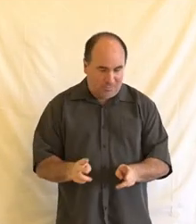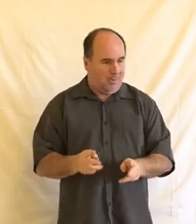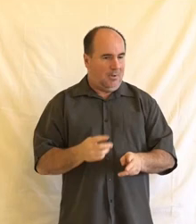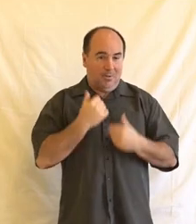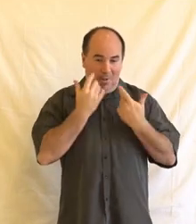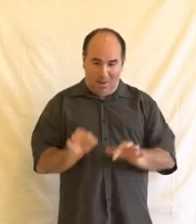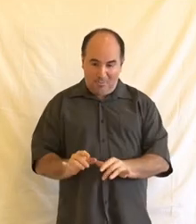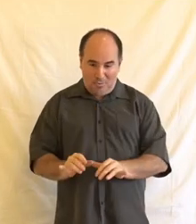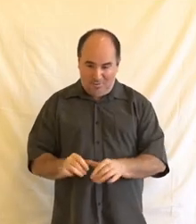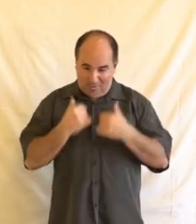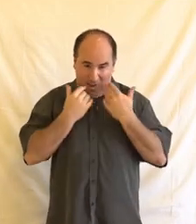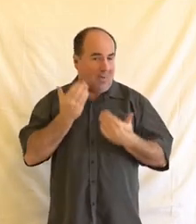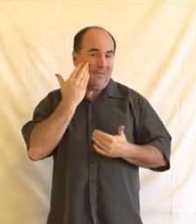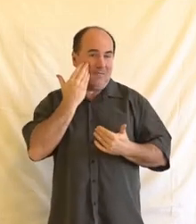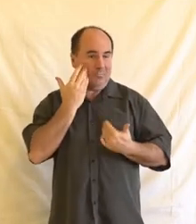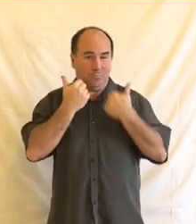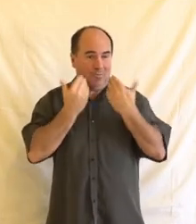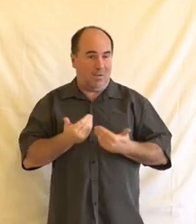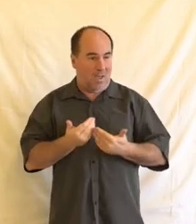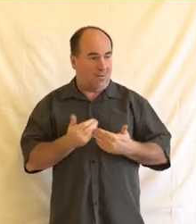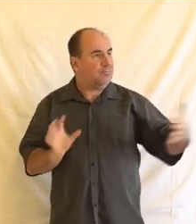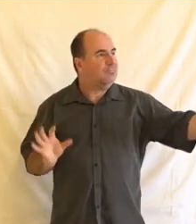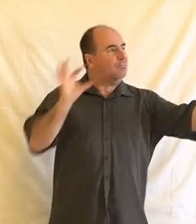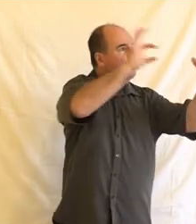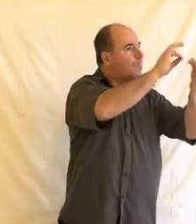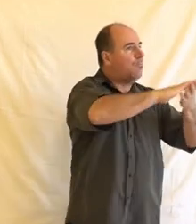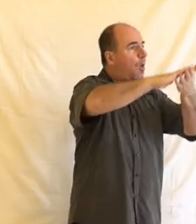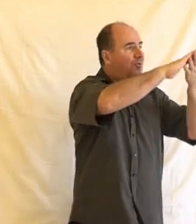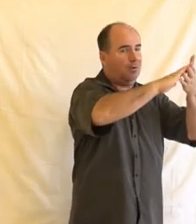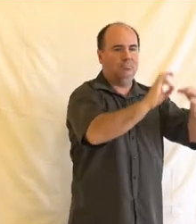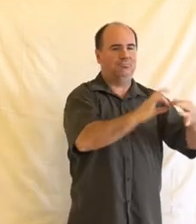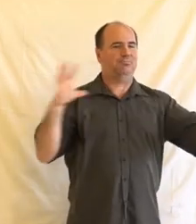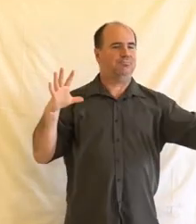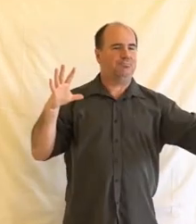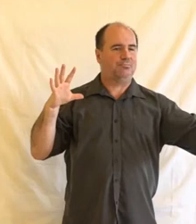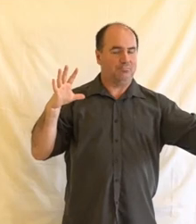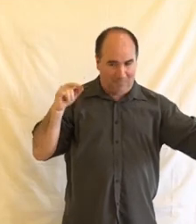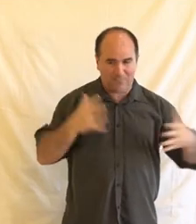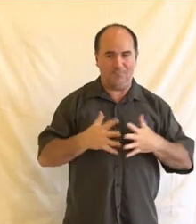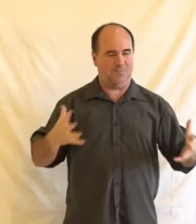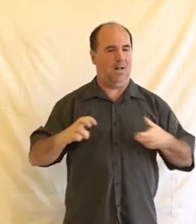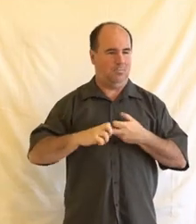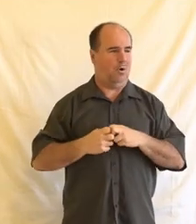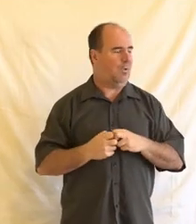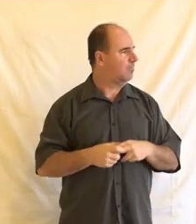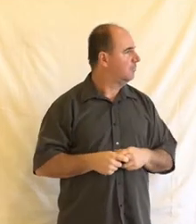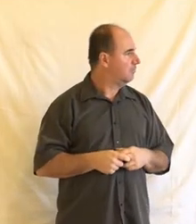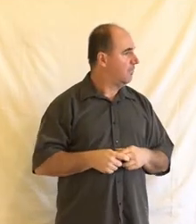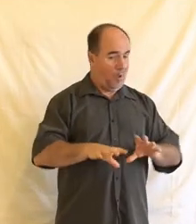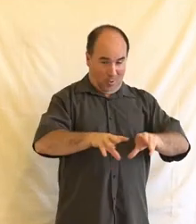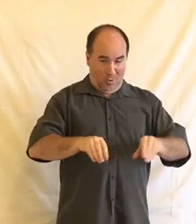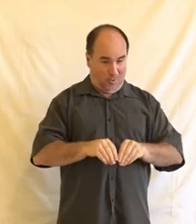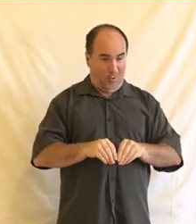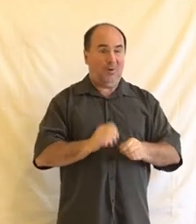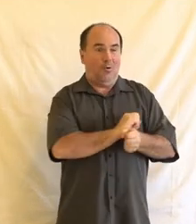závislá na online technologiích, děti se učily z domova a řešilo se jako poměrně závažné téma, že rodiny, které si nemohly dovolit vybavit